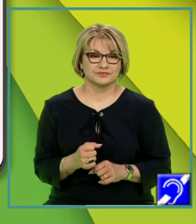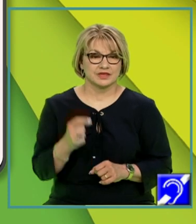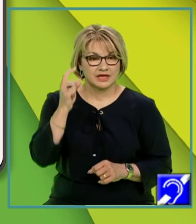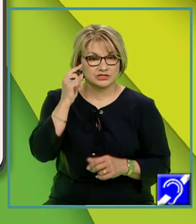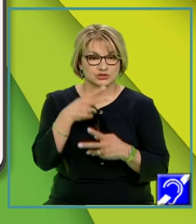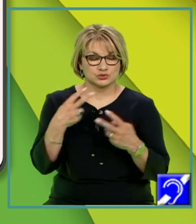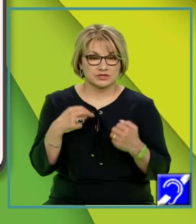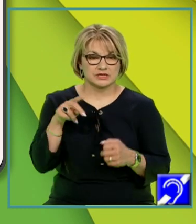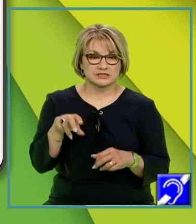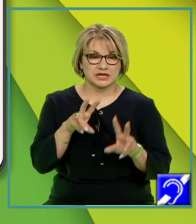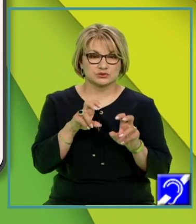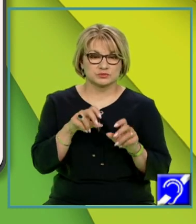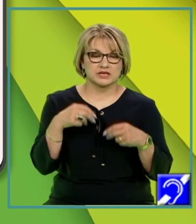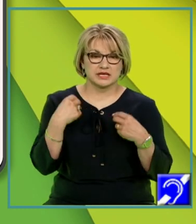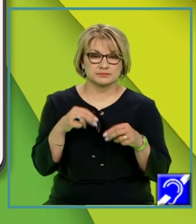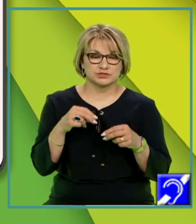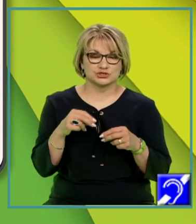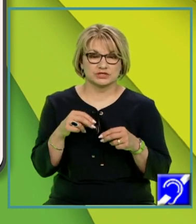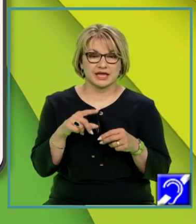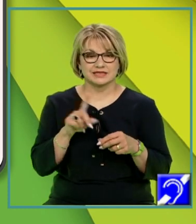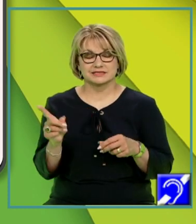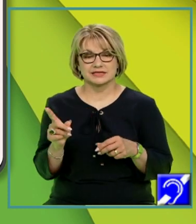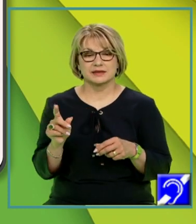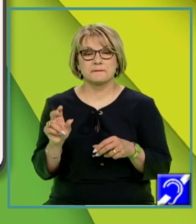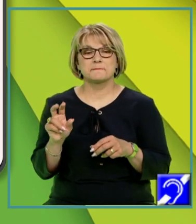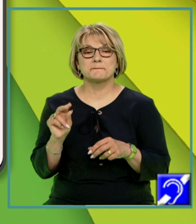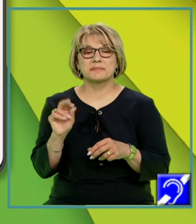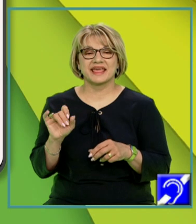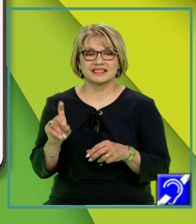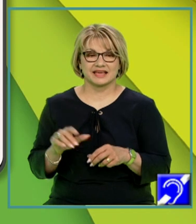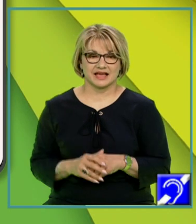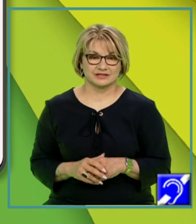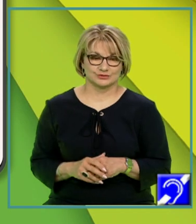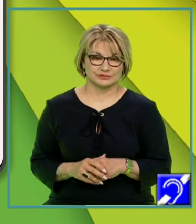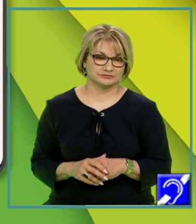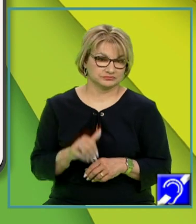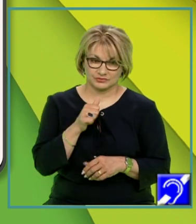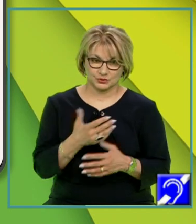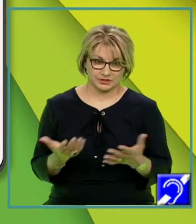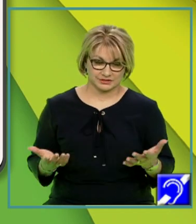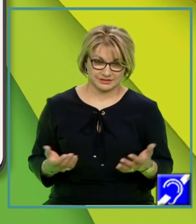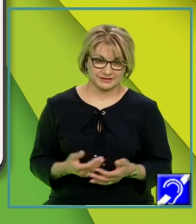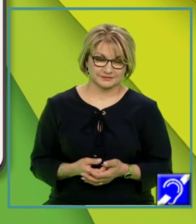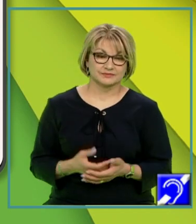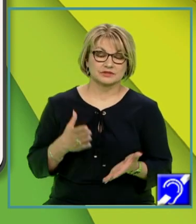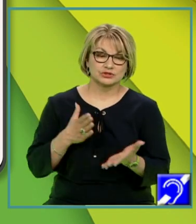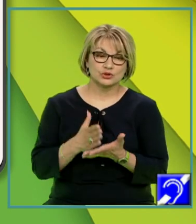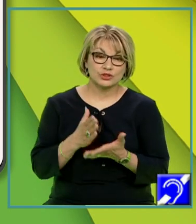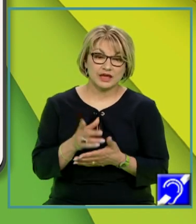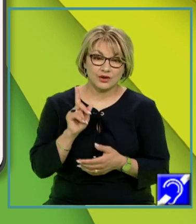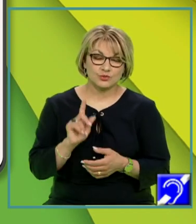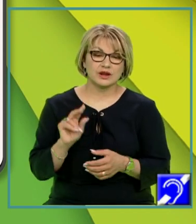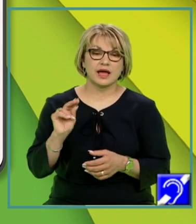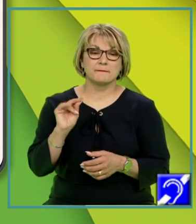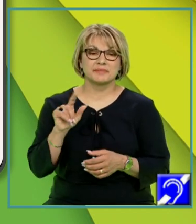subiectul explicitează predicatul, stricto sensul, nu există. Întotdeauna, predicatul